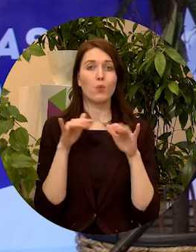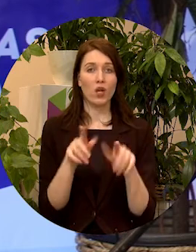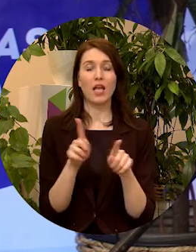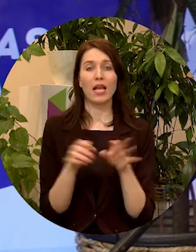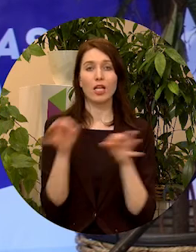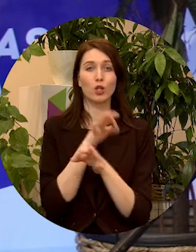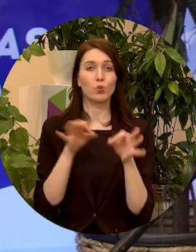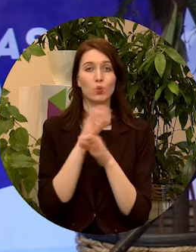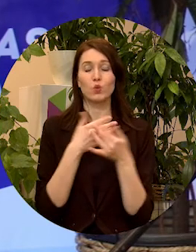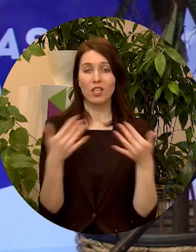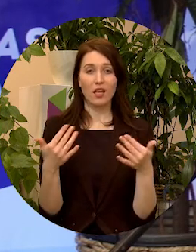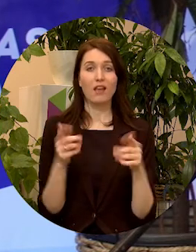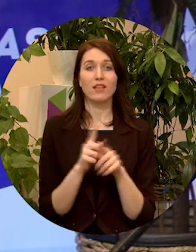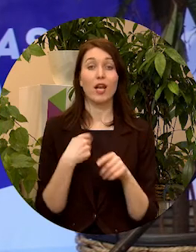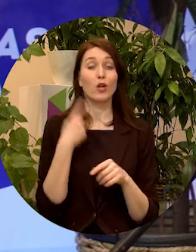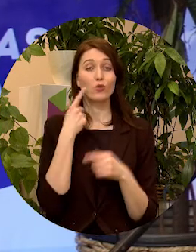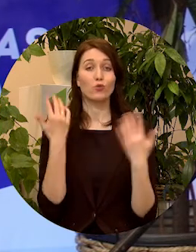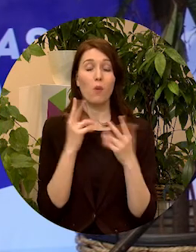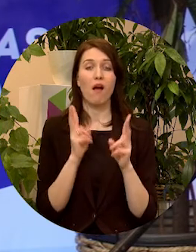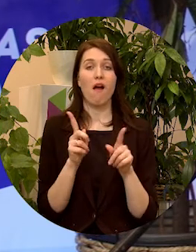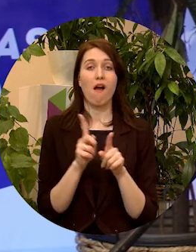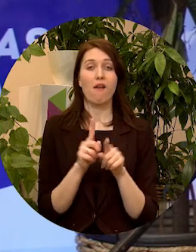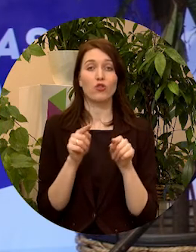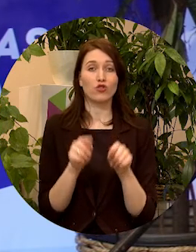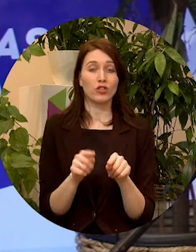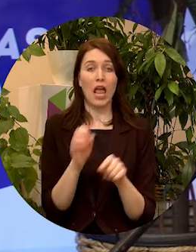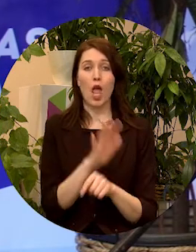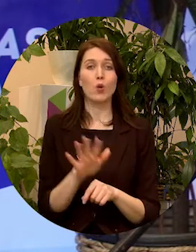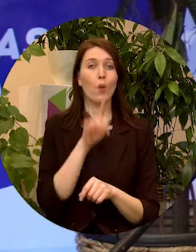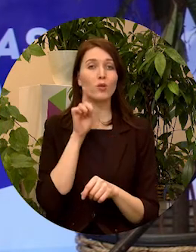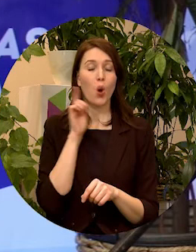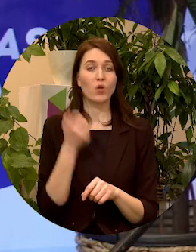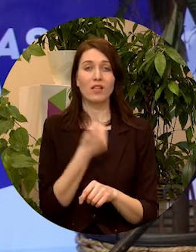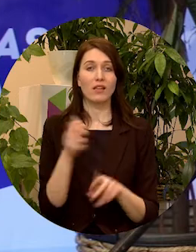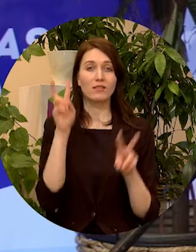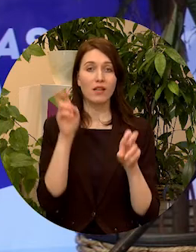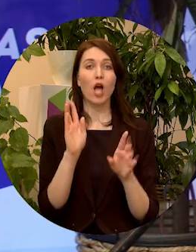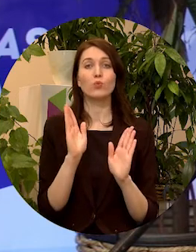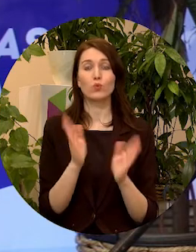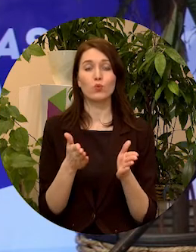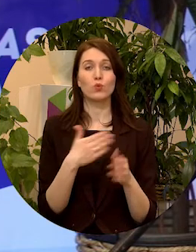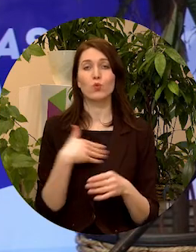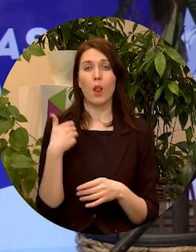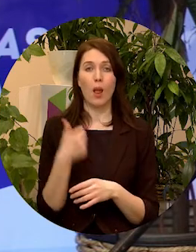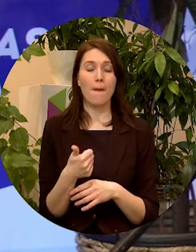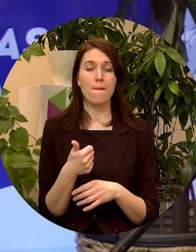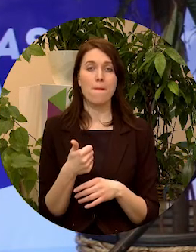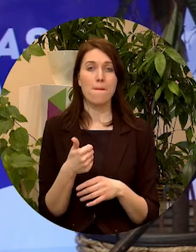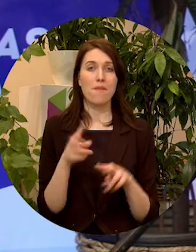un diskusijās. Un es domāju, ka arī šis Eiropas jaunatnes gads būs tāda laba